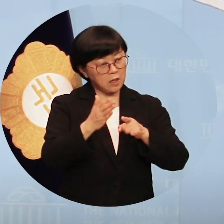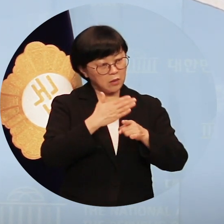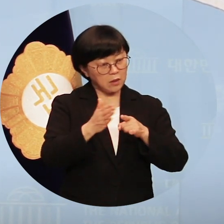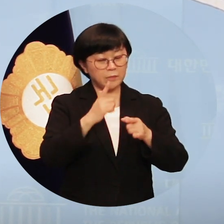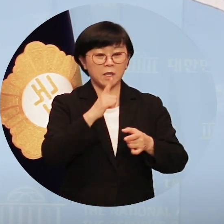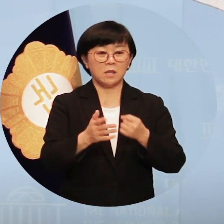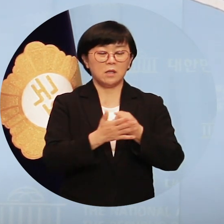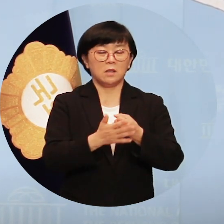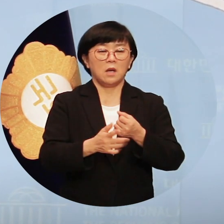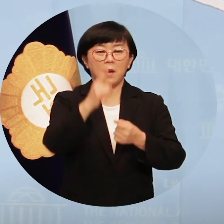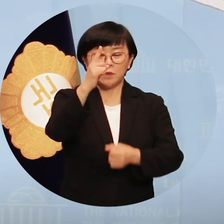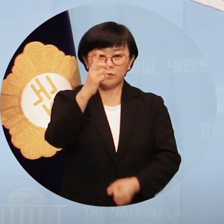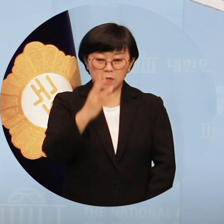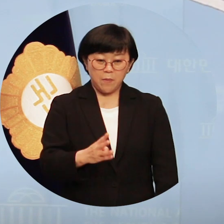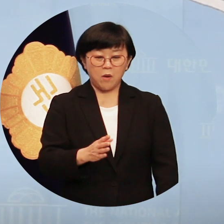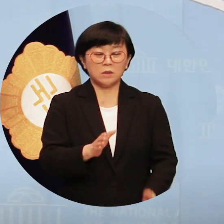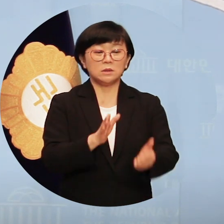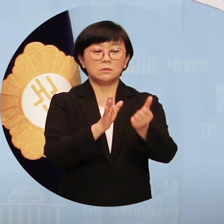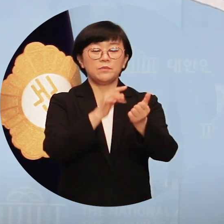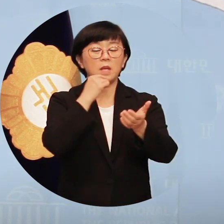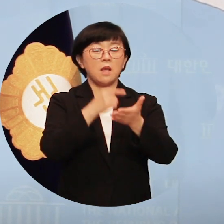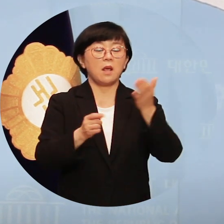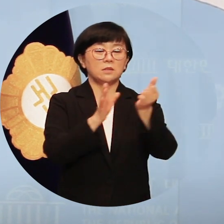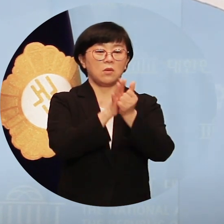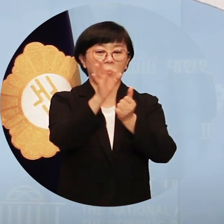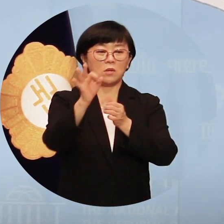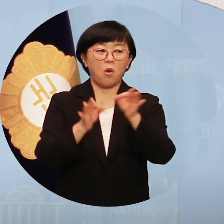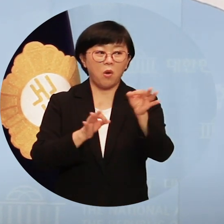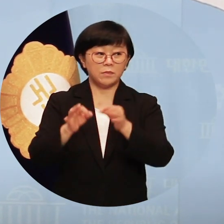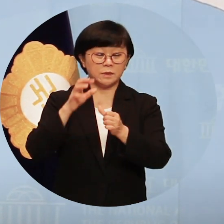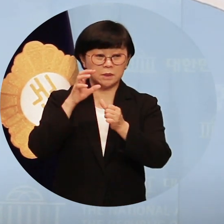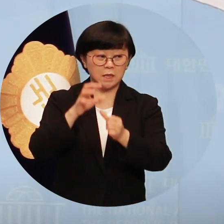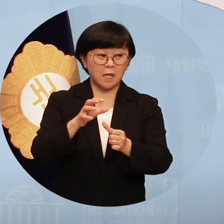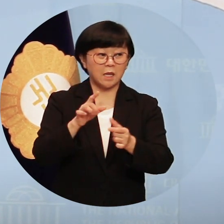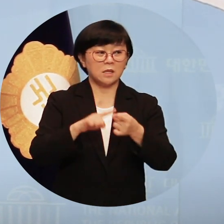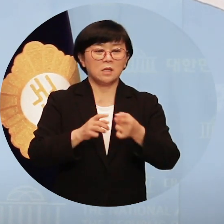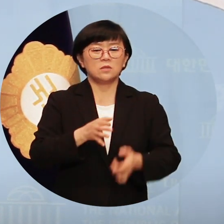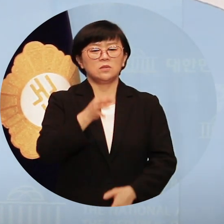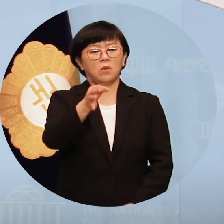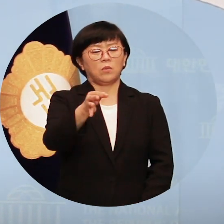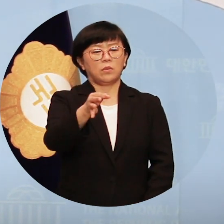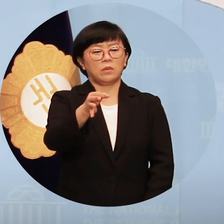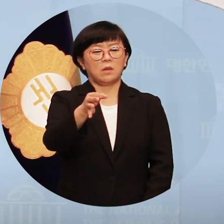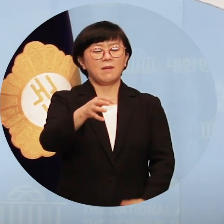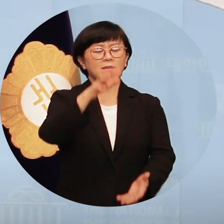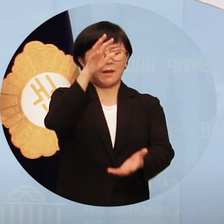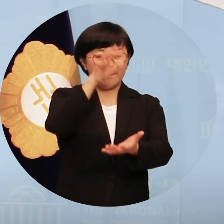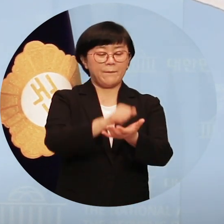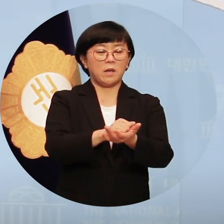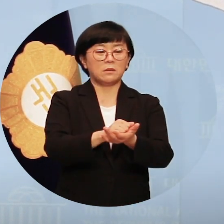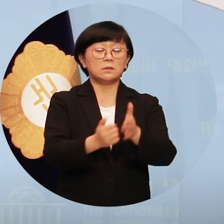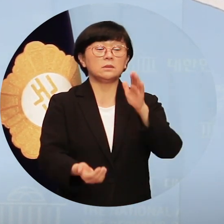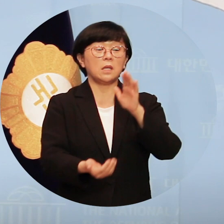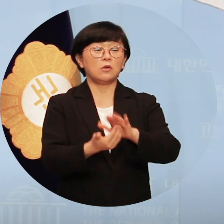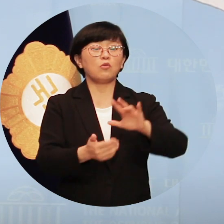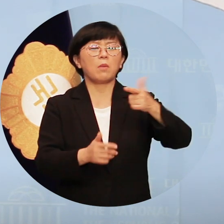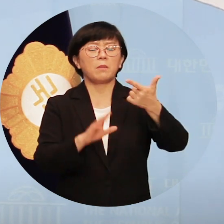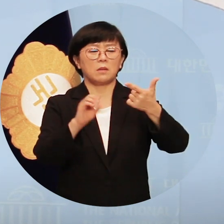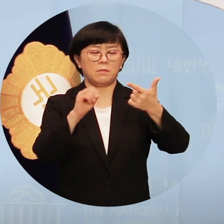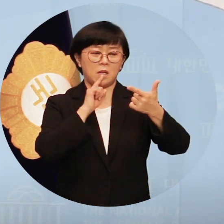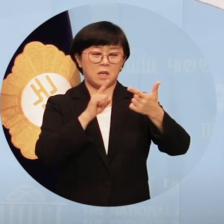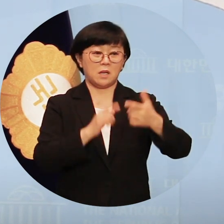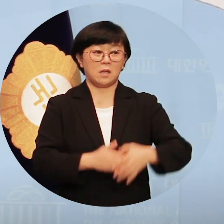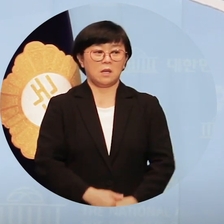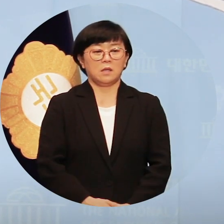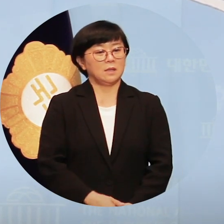재난지원금으로 영업제한 업종 등에 지급된 지원금은 다 합쳐서 최대 600만 원입니다. 턱도